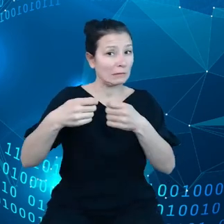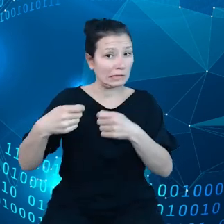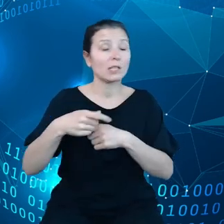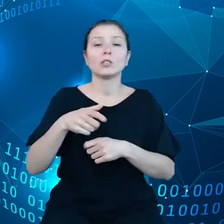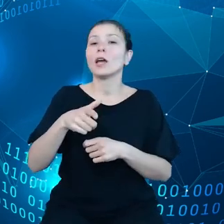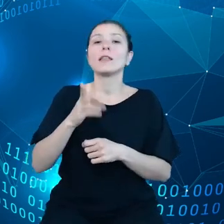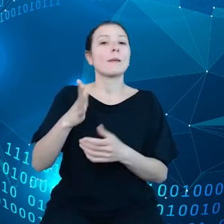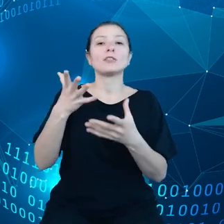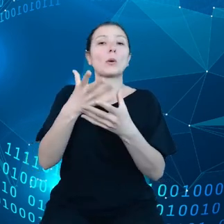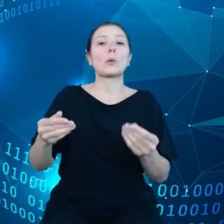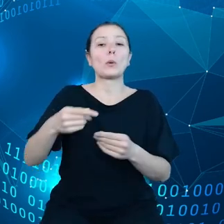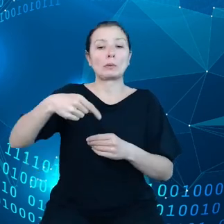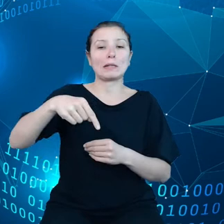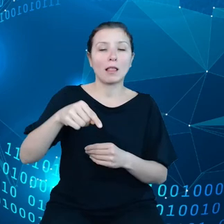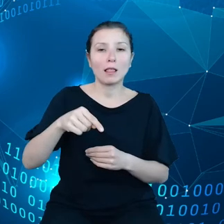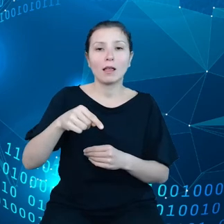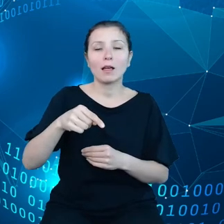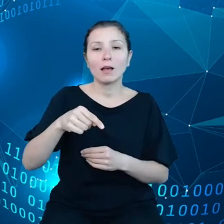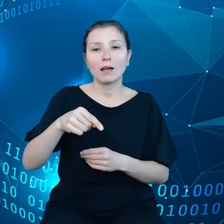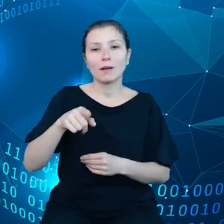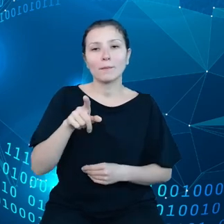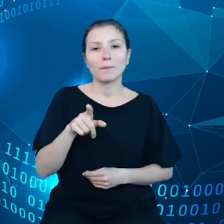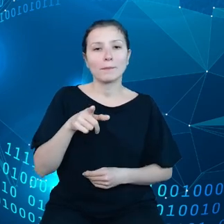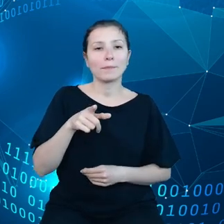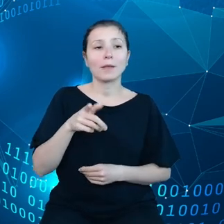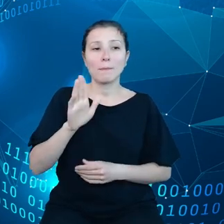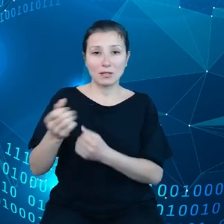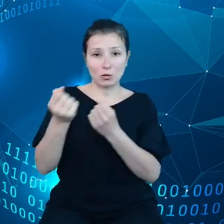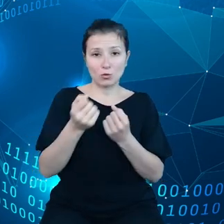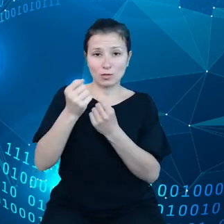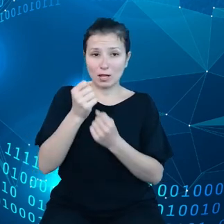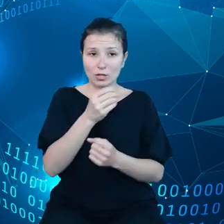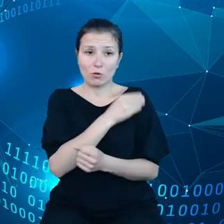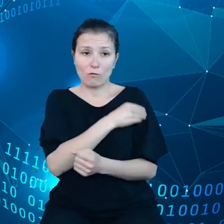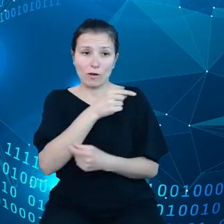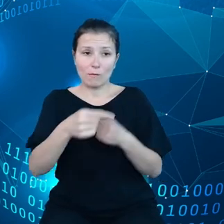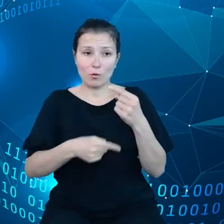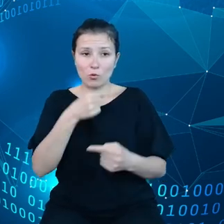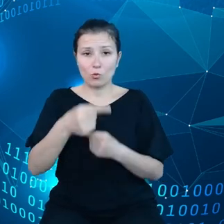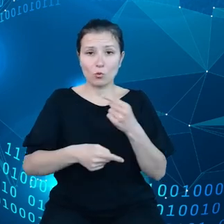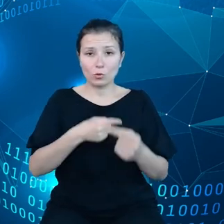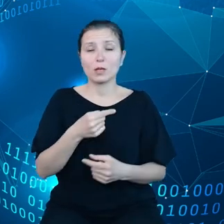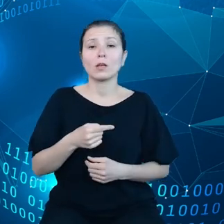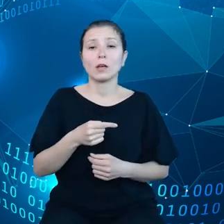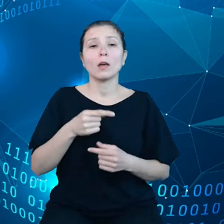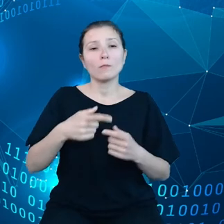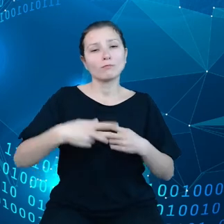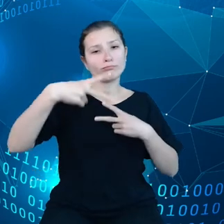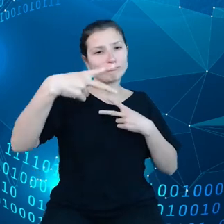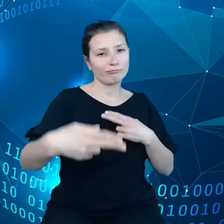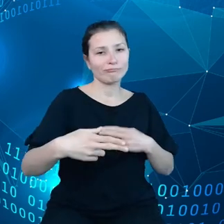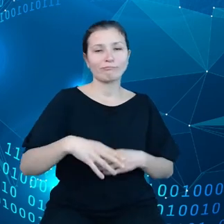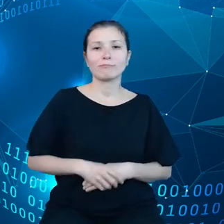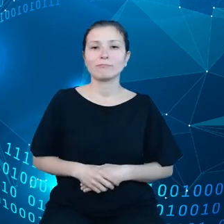będzie jego dostawcą i źródłem materiałów przez dłuższy okres czasu, tak żeby